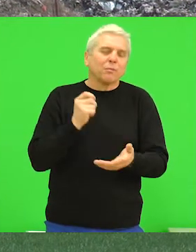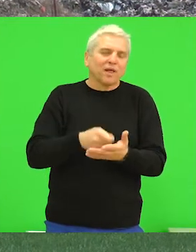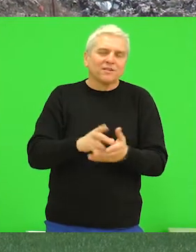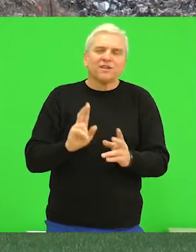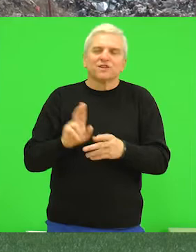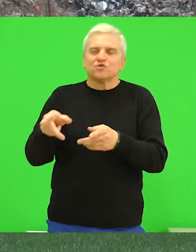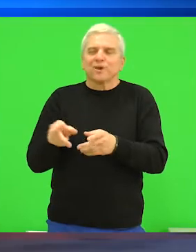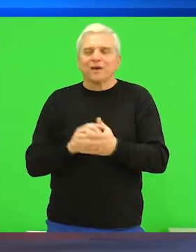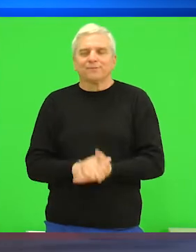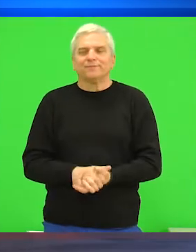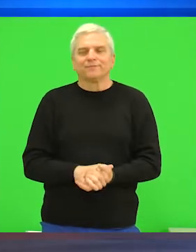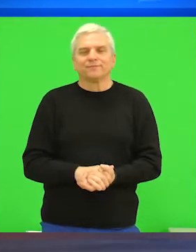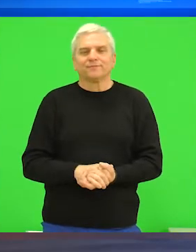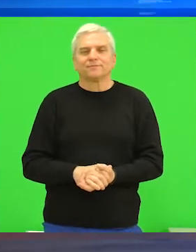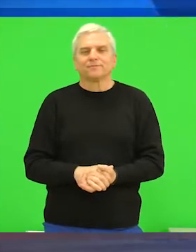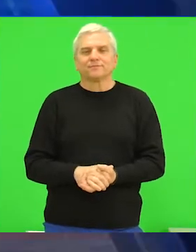će na Ćupriji.